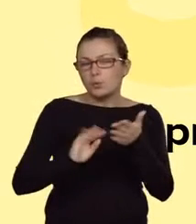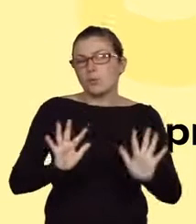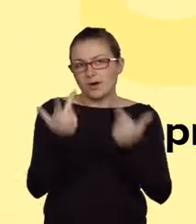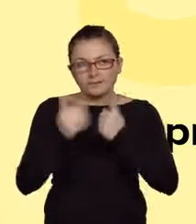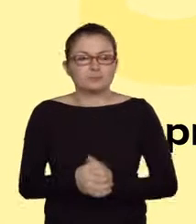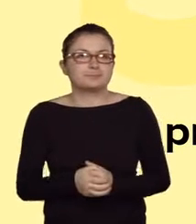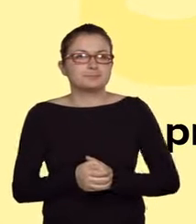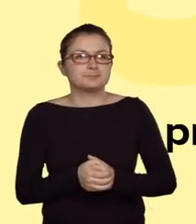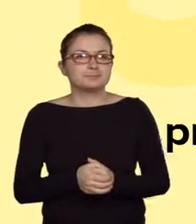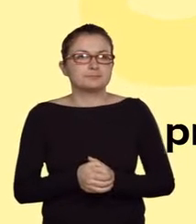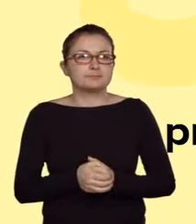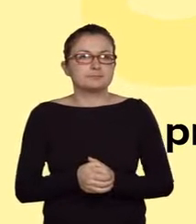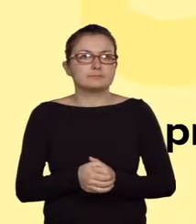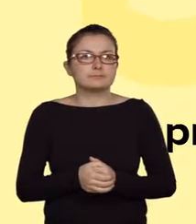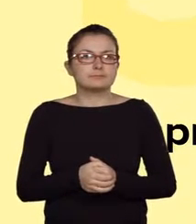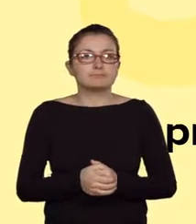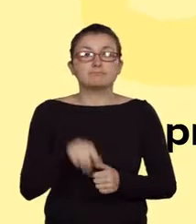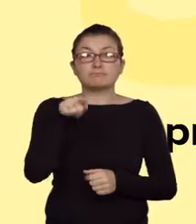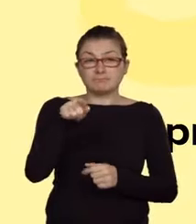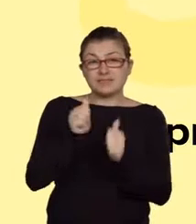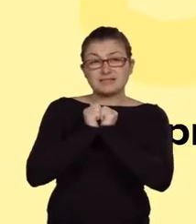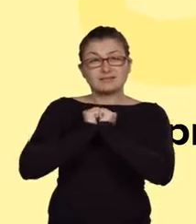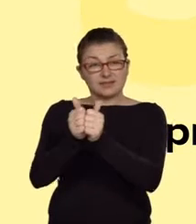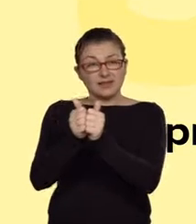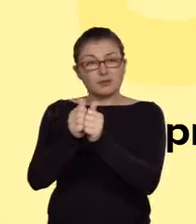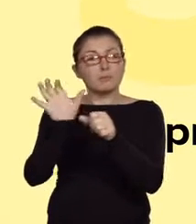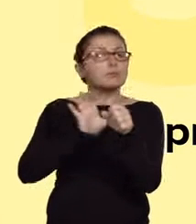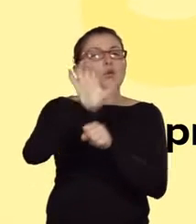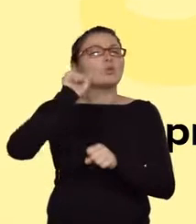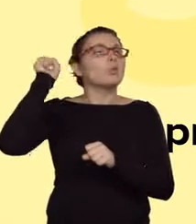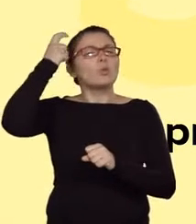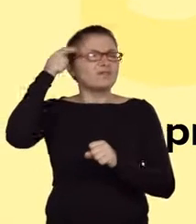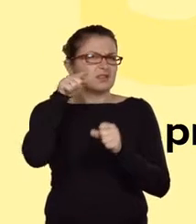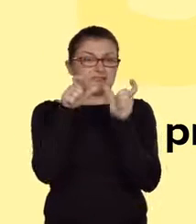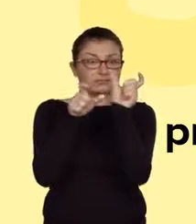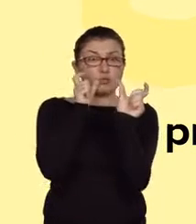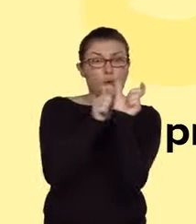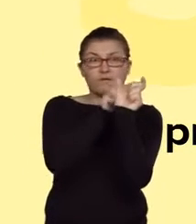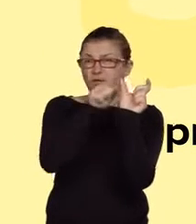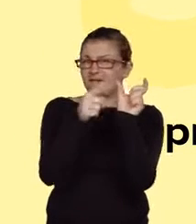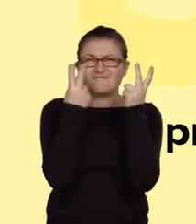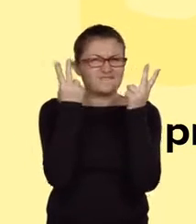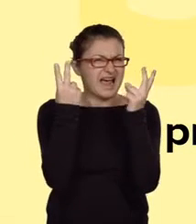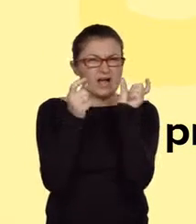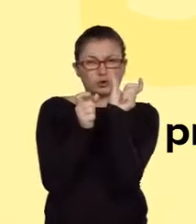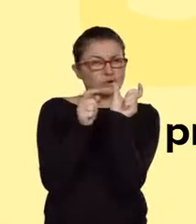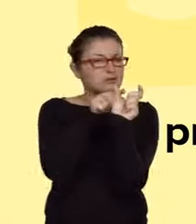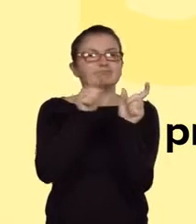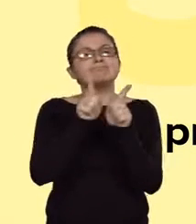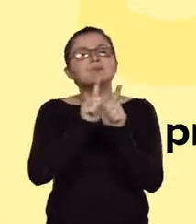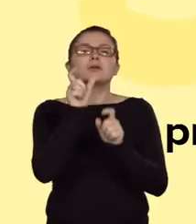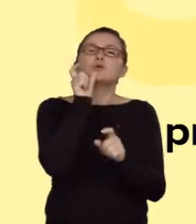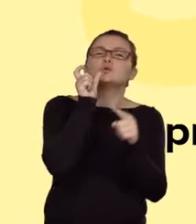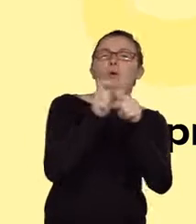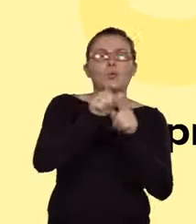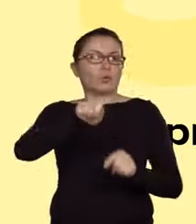produkt główny jest w tym przypadku bardzo ważne. Można powiedzieć, że są to słowa klucza. Skoro jest mowa o